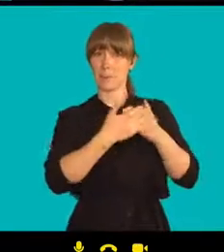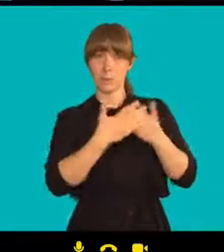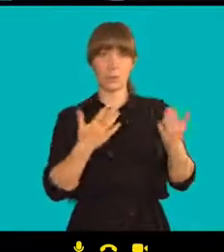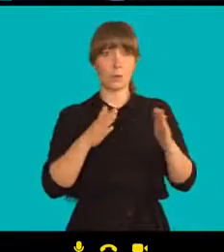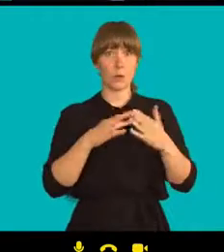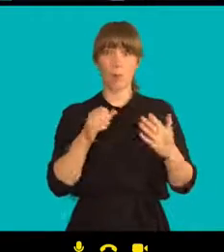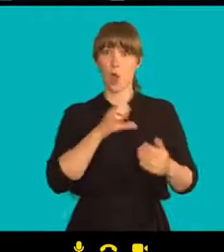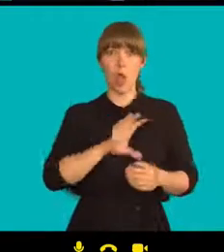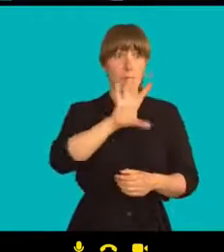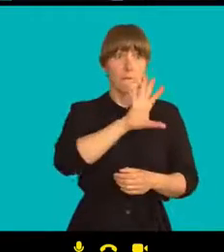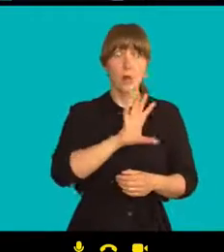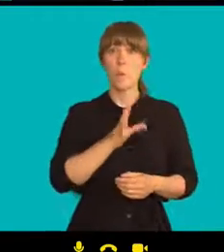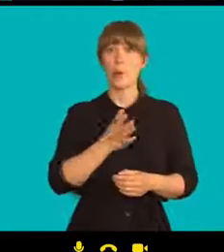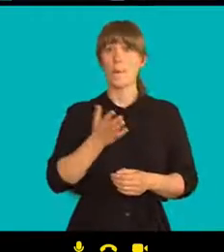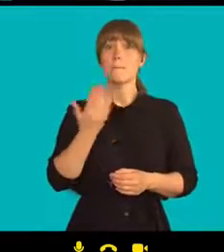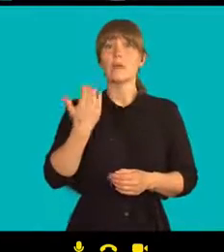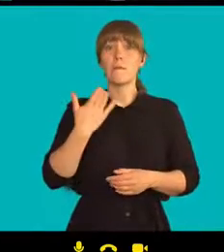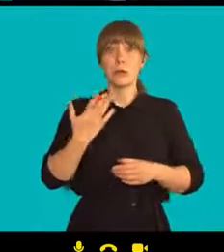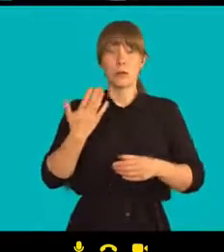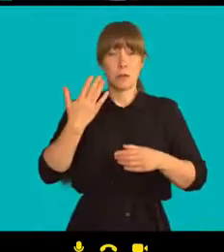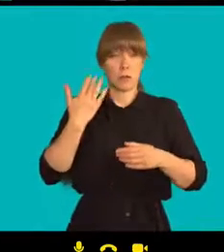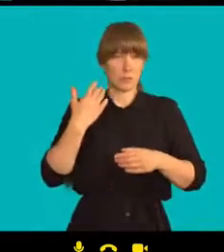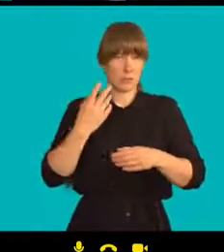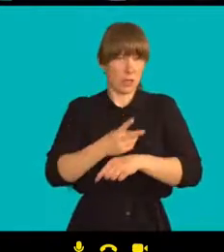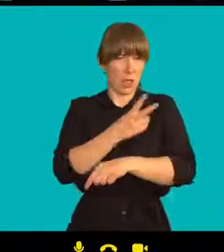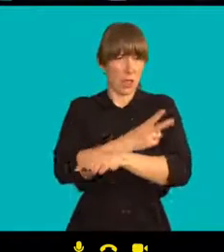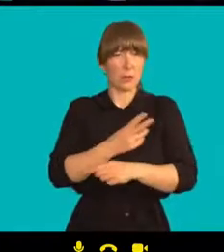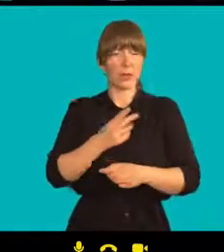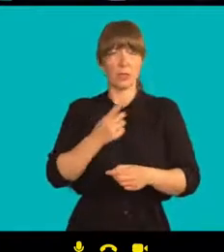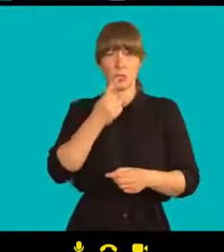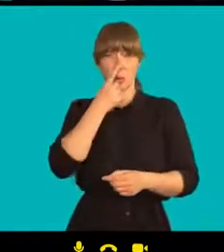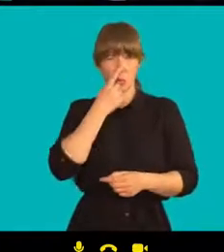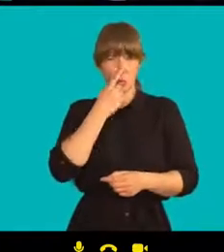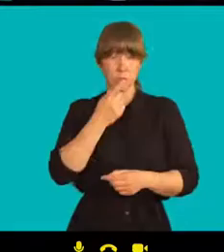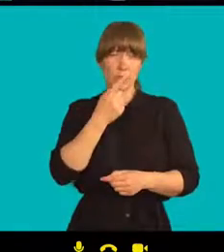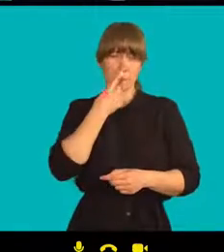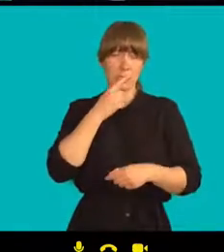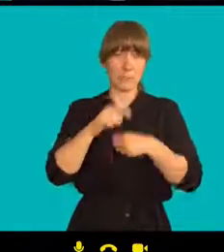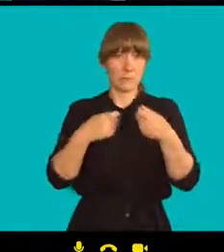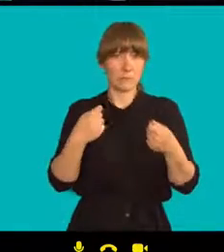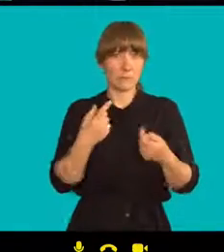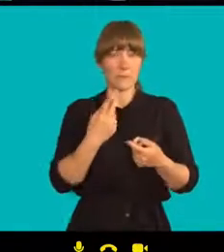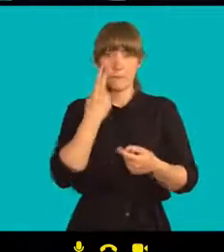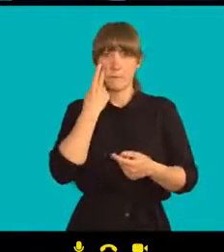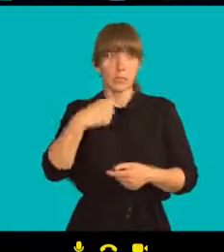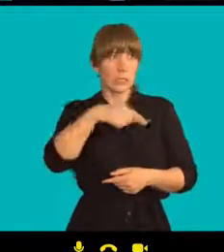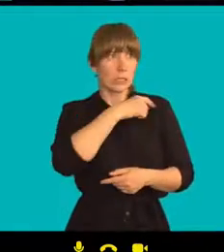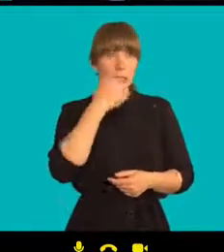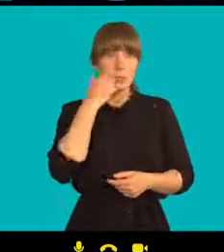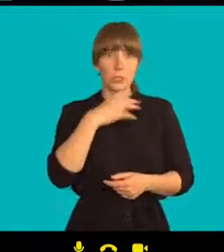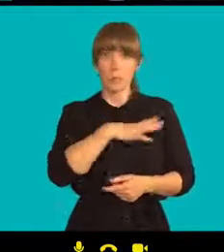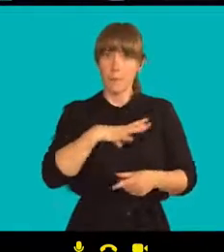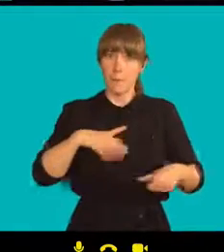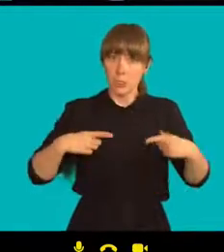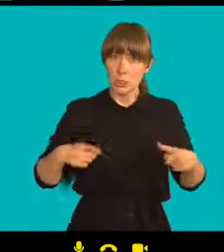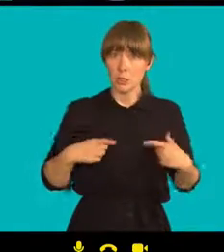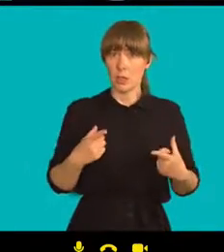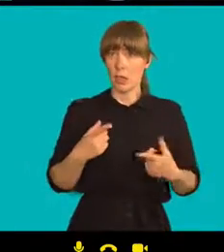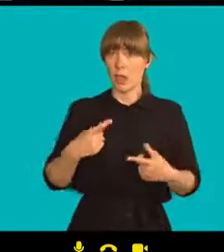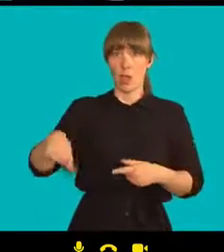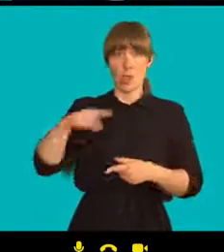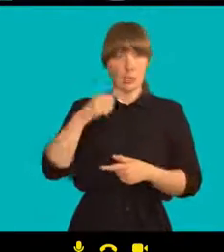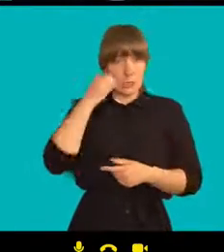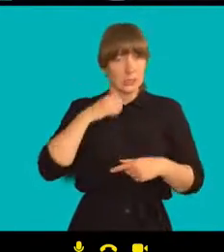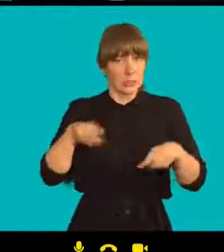třeba ty postsovětské Evropy, jako jsme my, protože tam se tím lidem daří lépe. Oni chtějí mít jenom normální, lepší život.